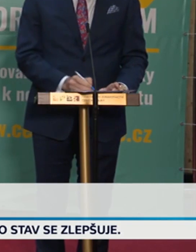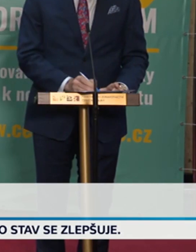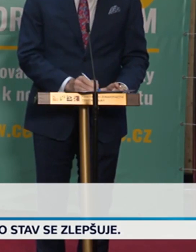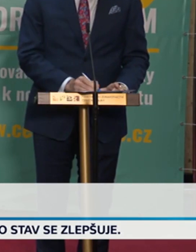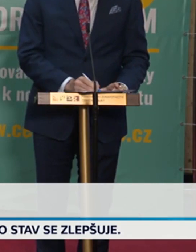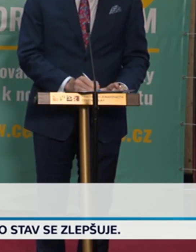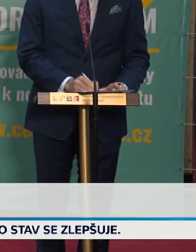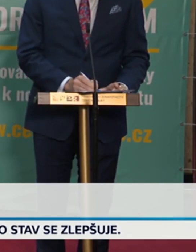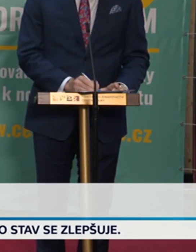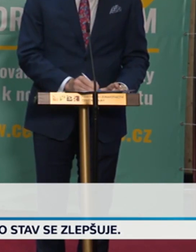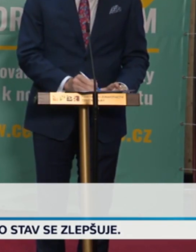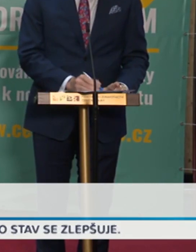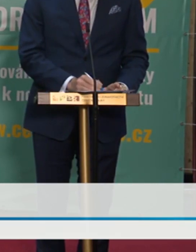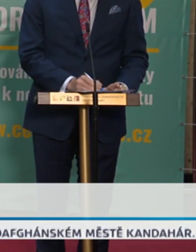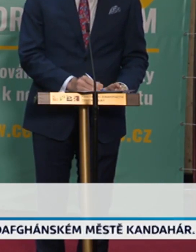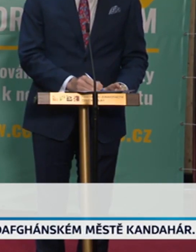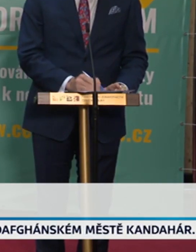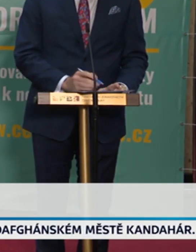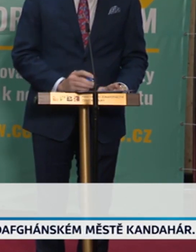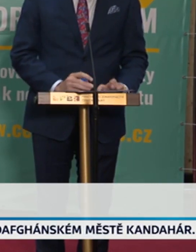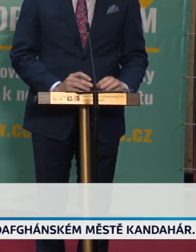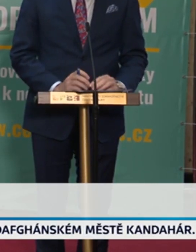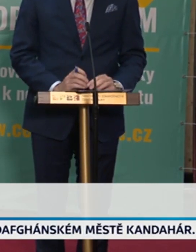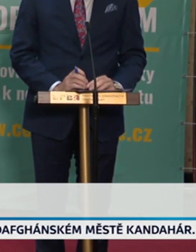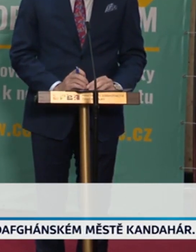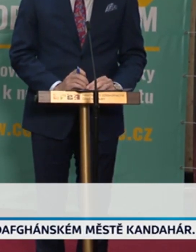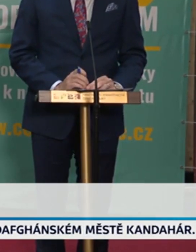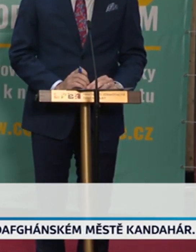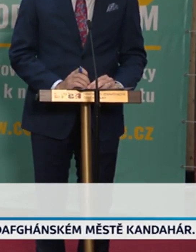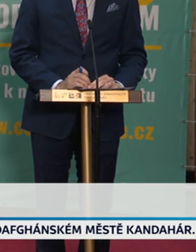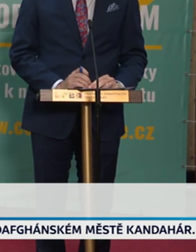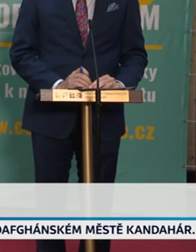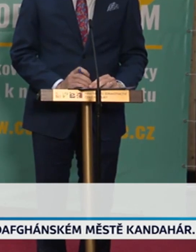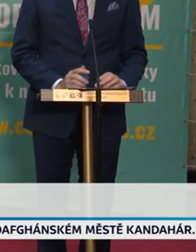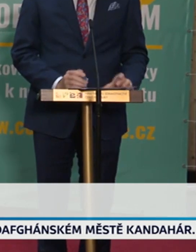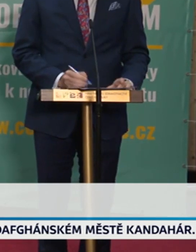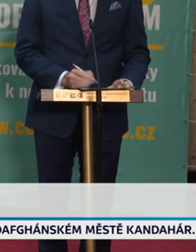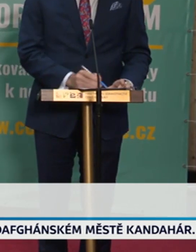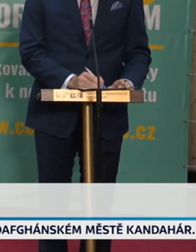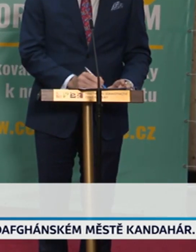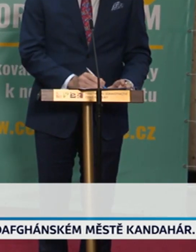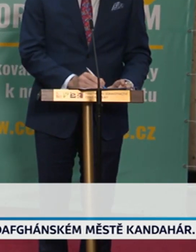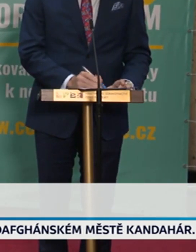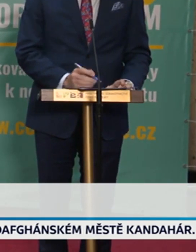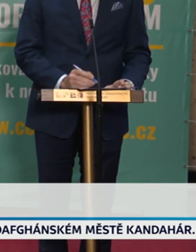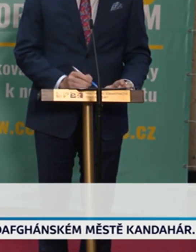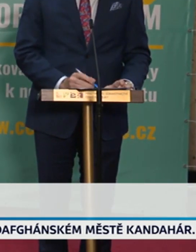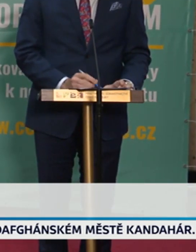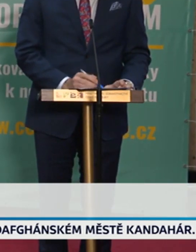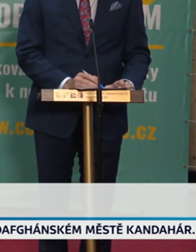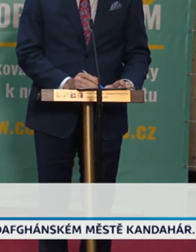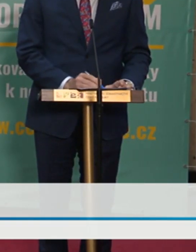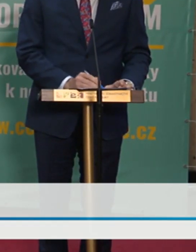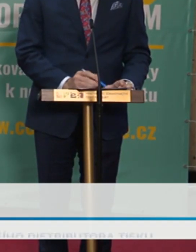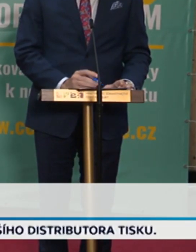Pavla Srčinová. Dobrý den. Která vás provede krizovým plánem, který máme připravený a představím vám